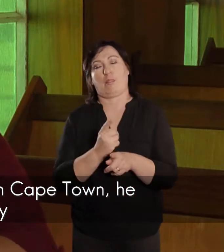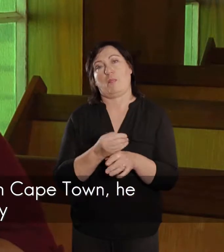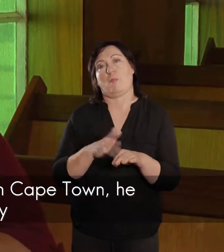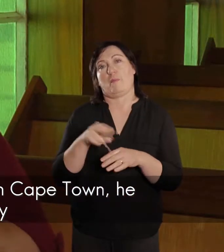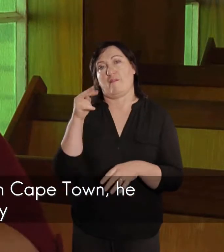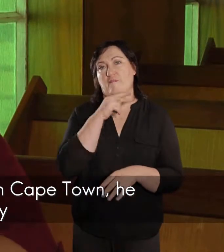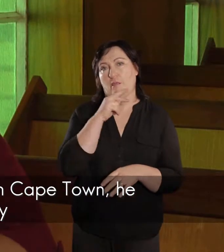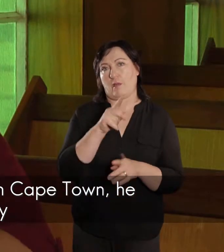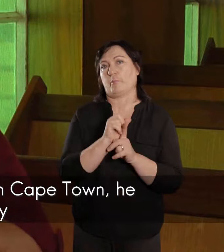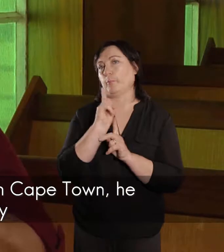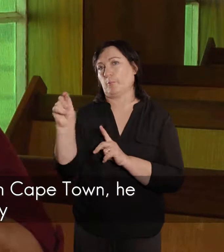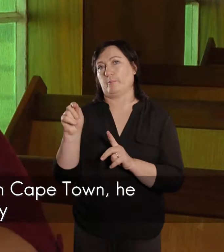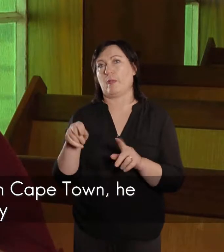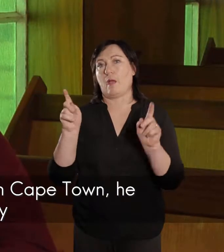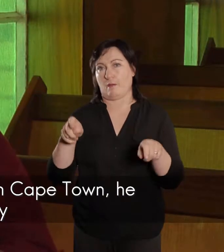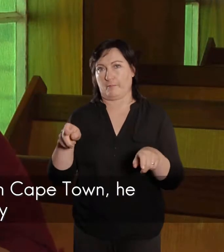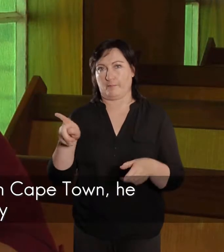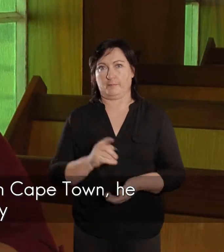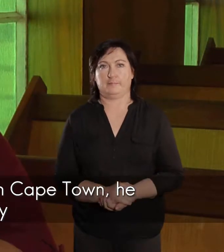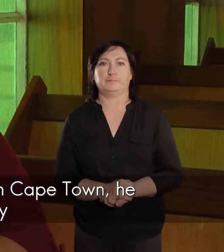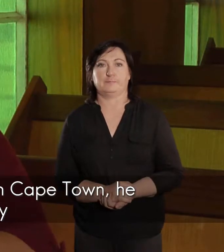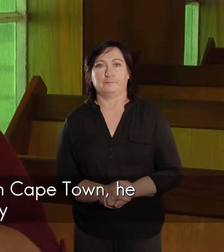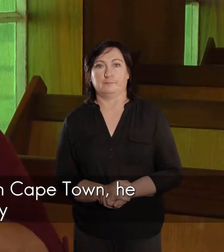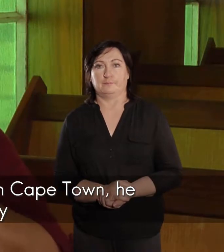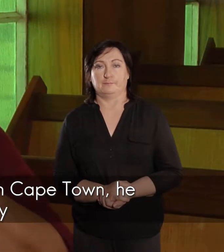Dominie Pet, altijd vrijda, kaap toe gegaan.